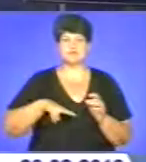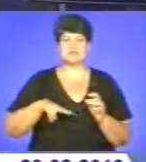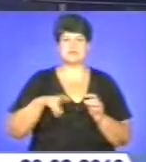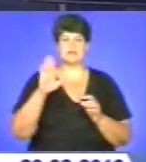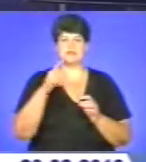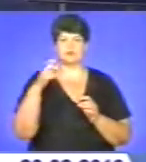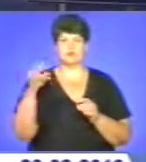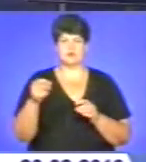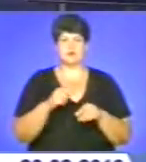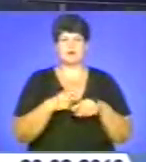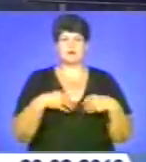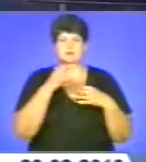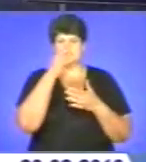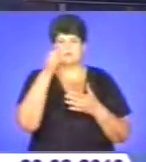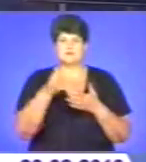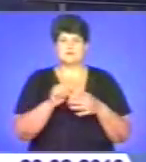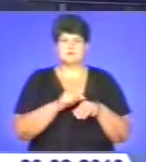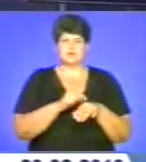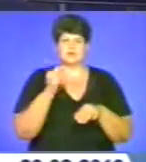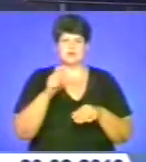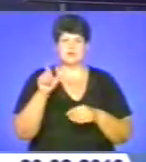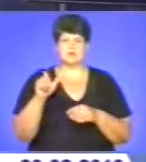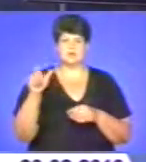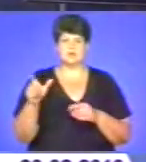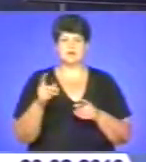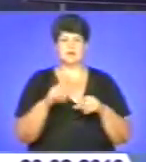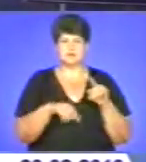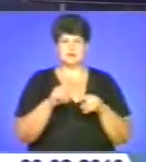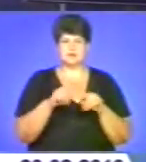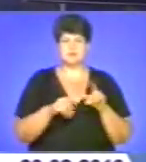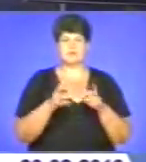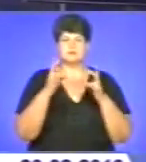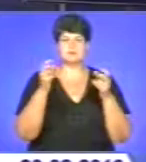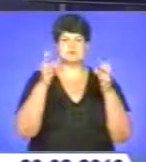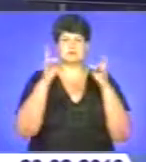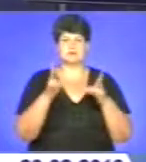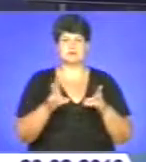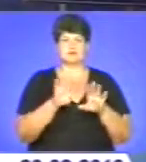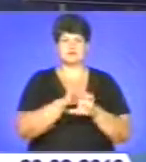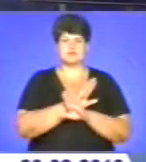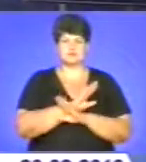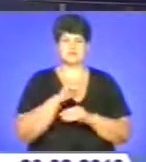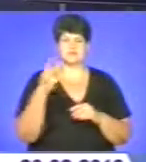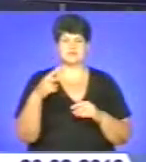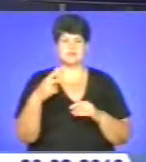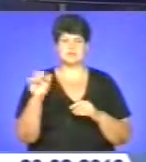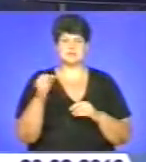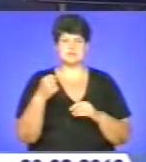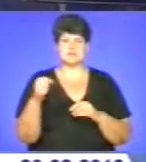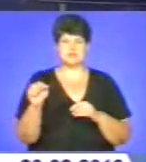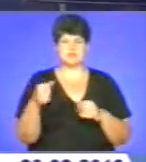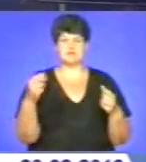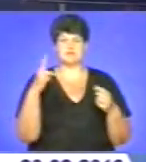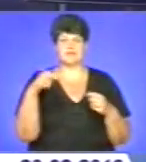висловив співчуття близьким та рідним жителів Тернопільщини, які трагічно загинули 20 серпня у дорожньо-транспортній